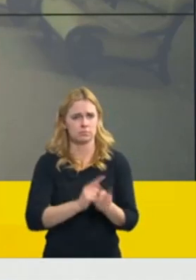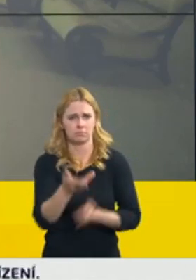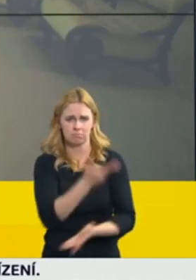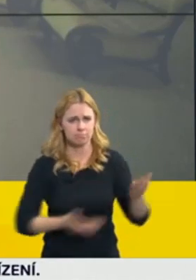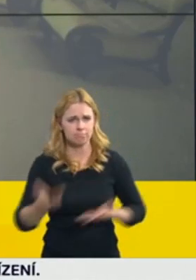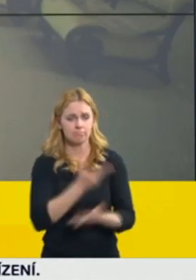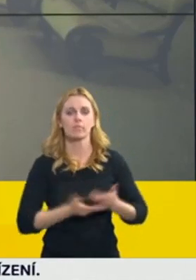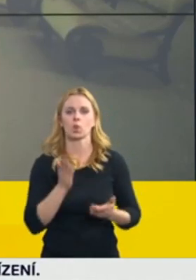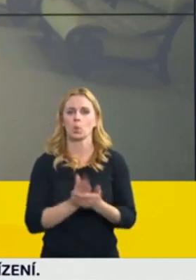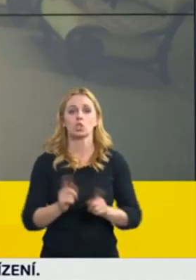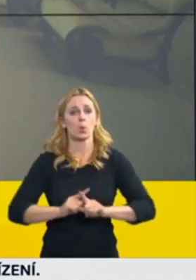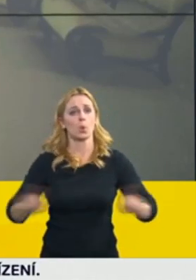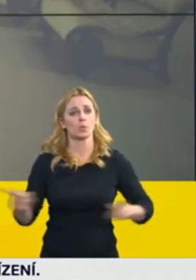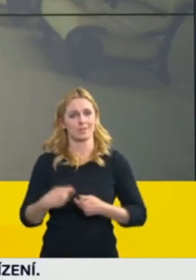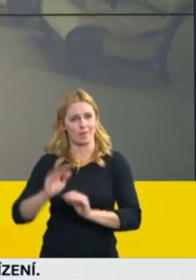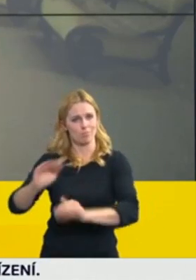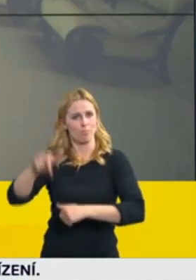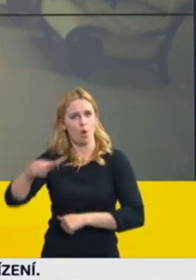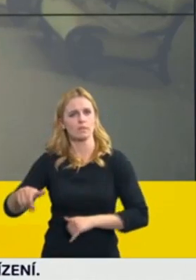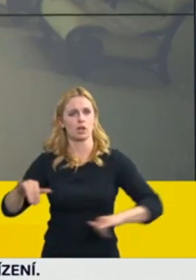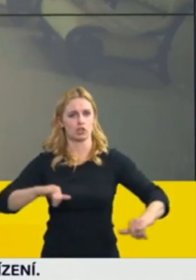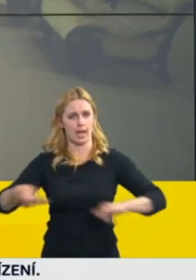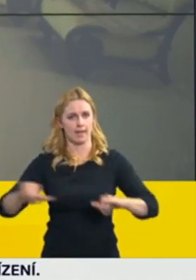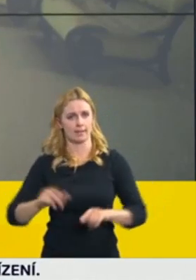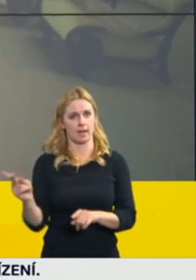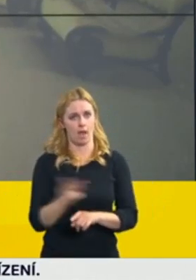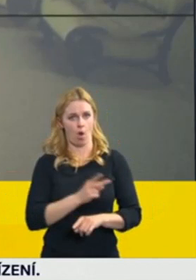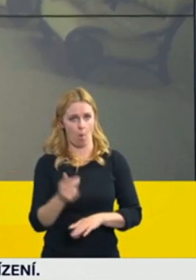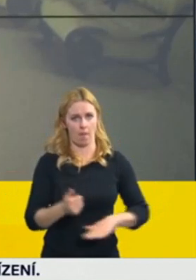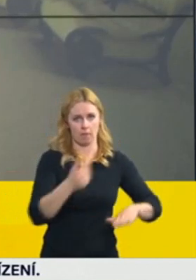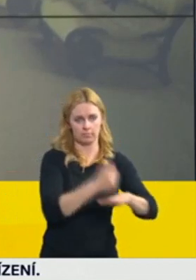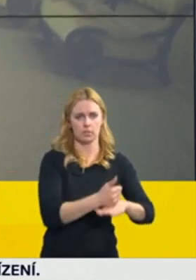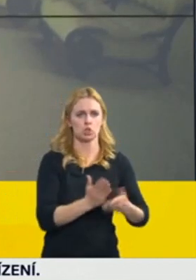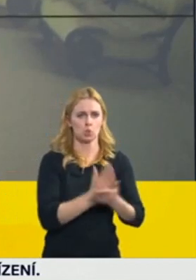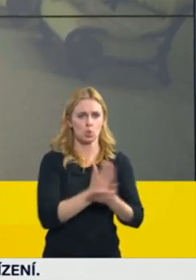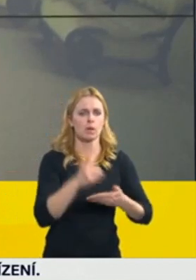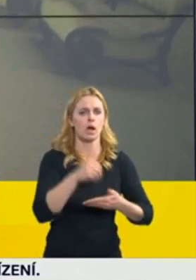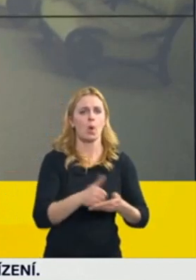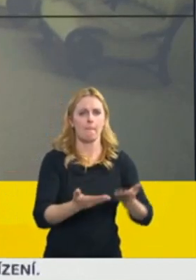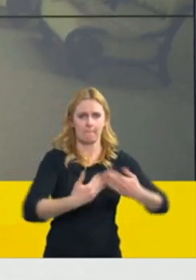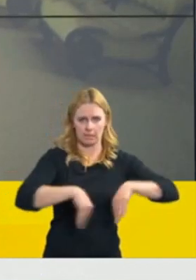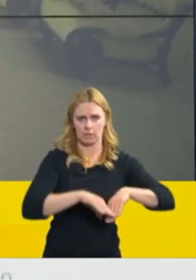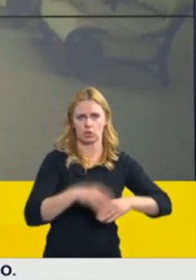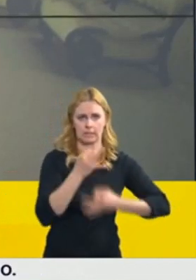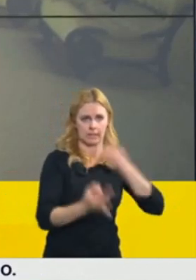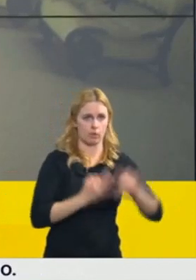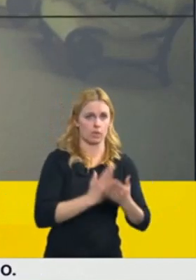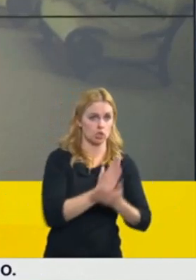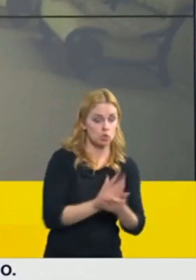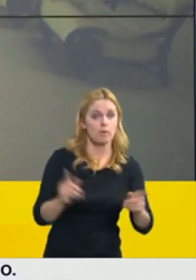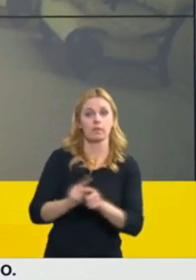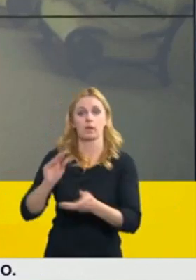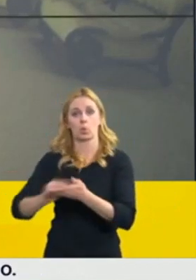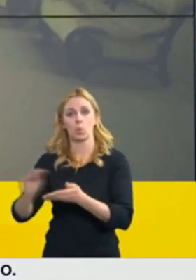jednání říditele obou civilních služeb, znamená jak Bezpečnostní informační služby, tak úřadu pro zahraniční styky a